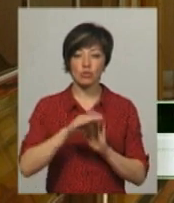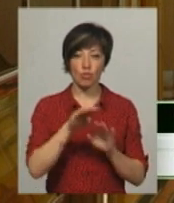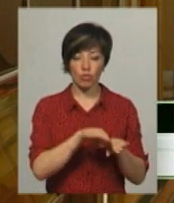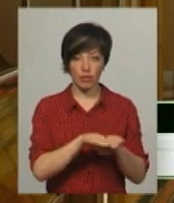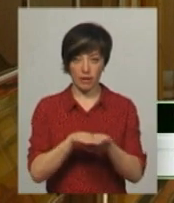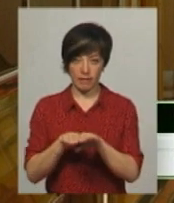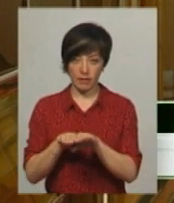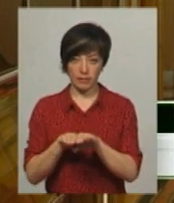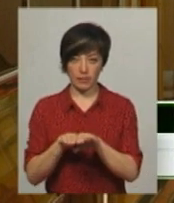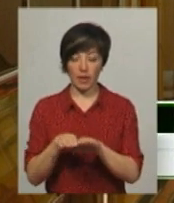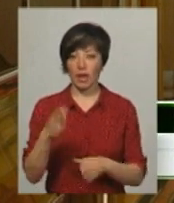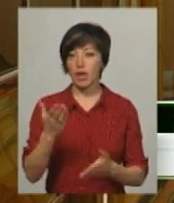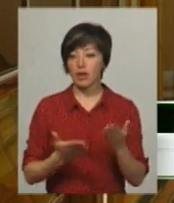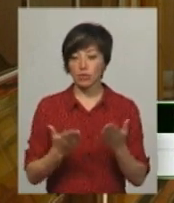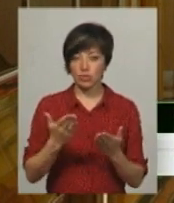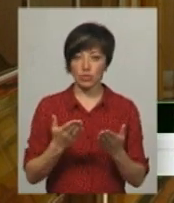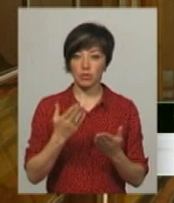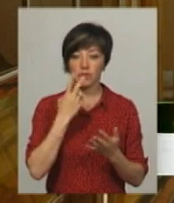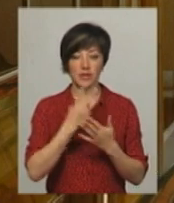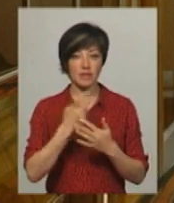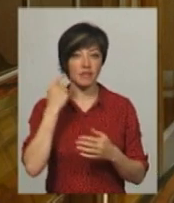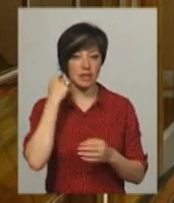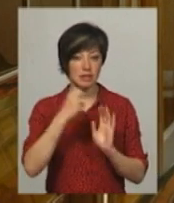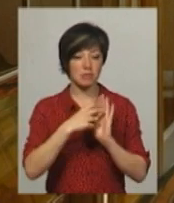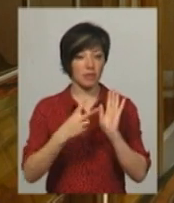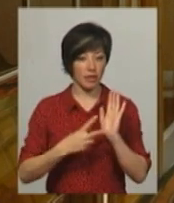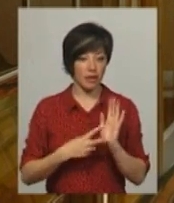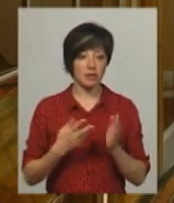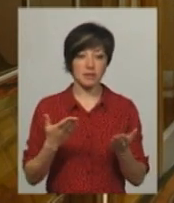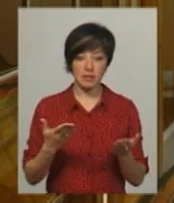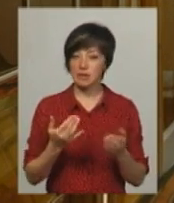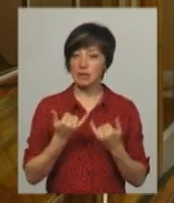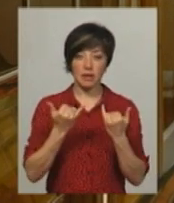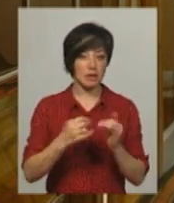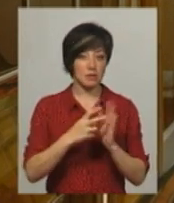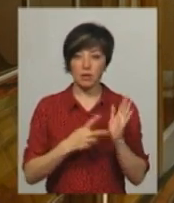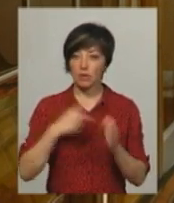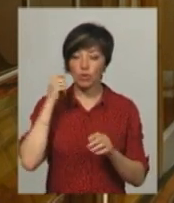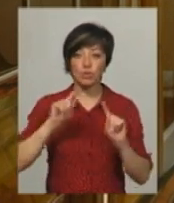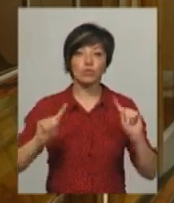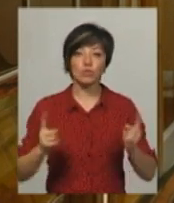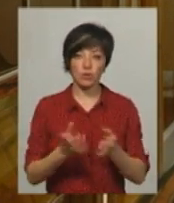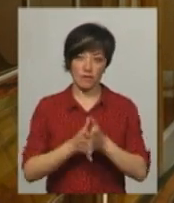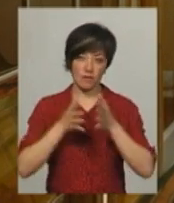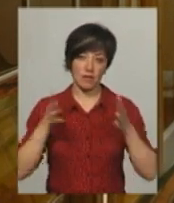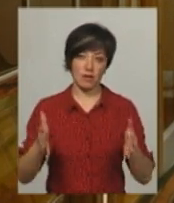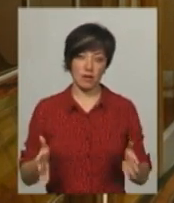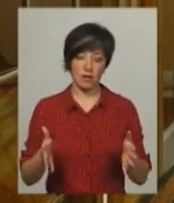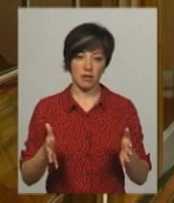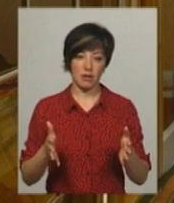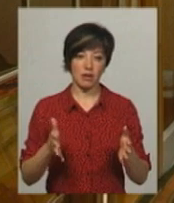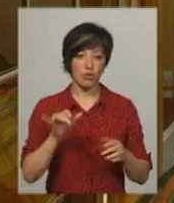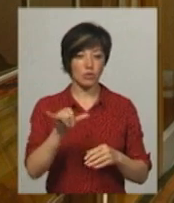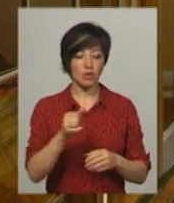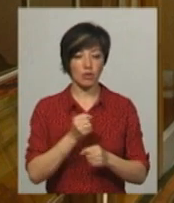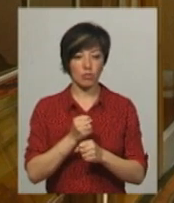рівні. Якщо зважувати її вік, 17 років, і для 17 років це надзвичайно велика, на її вже